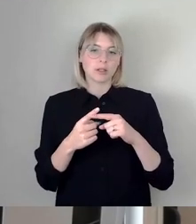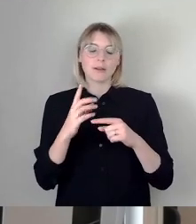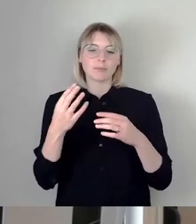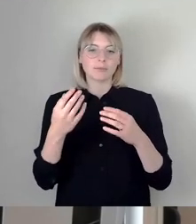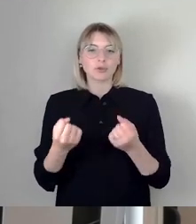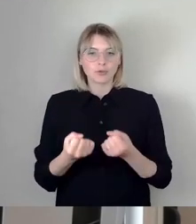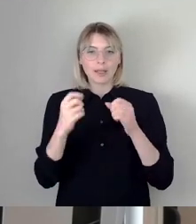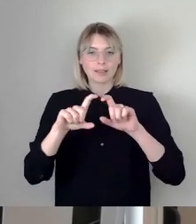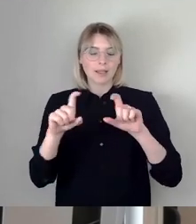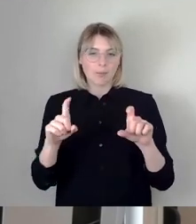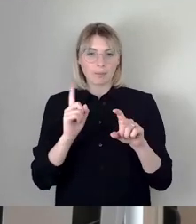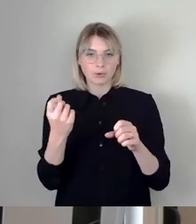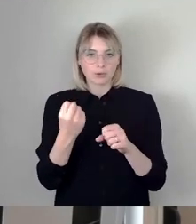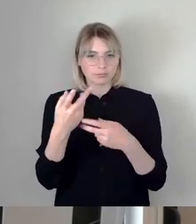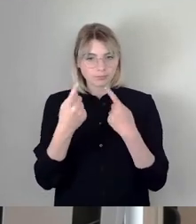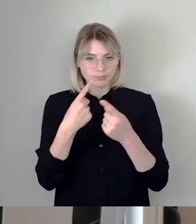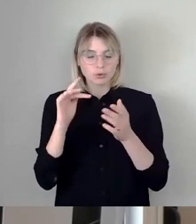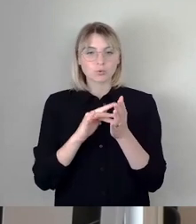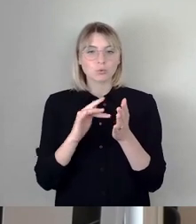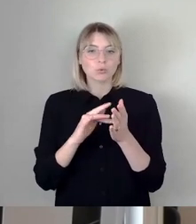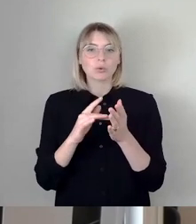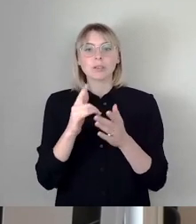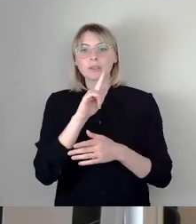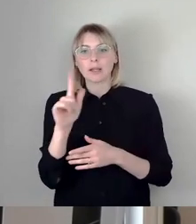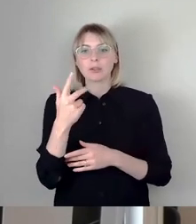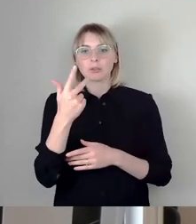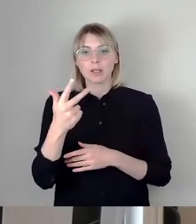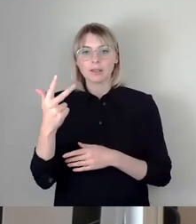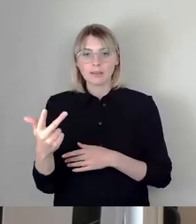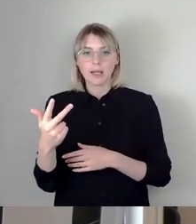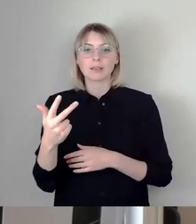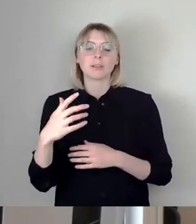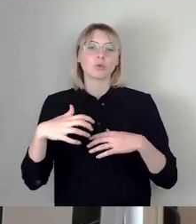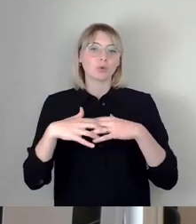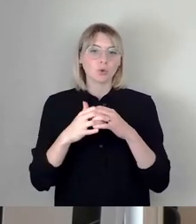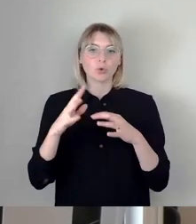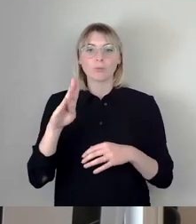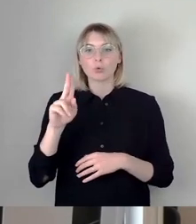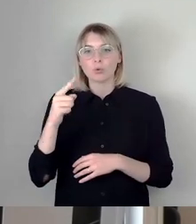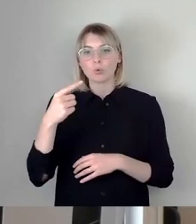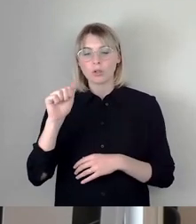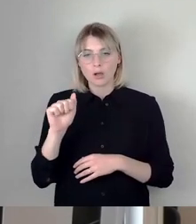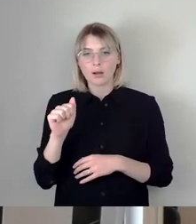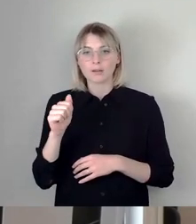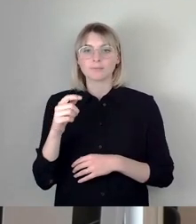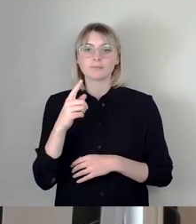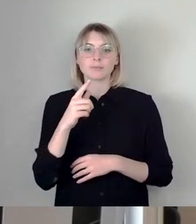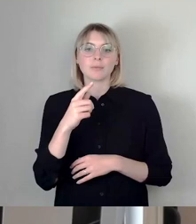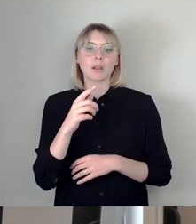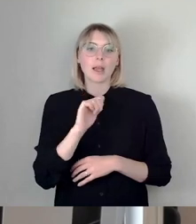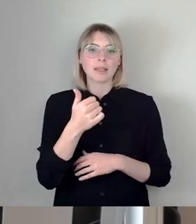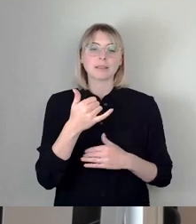Gründung der BOGA Dresden 2033 GmbH, ausgeführt zum 1. Januar 2025.